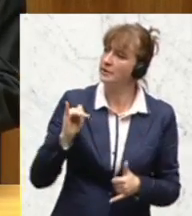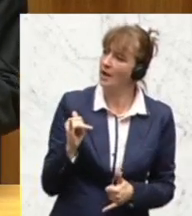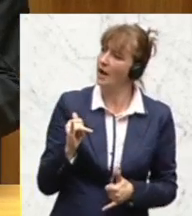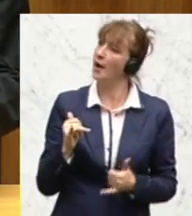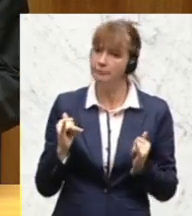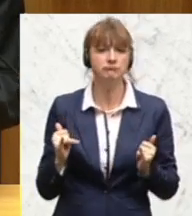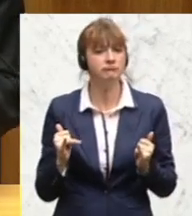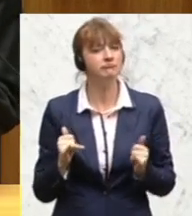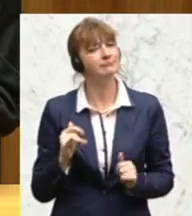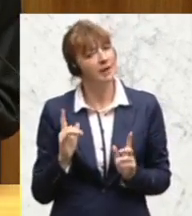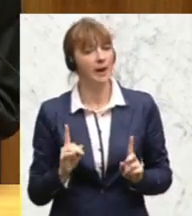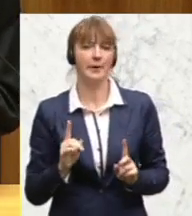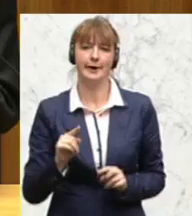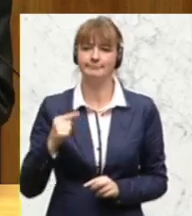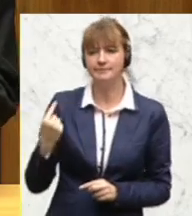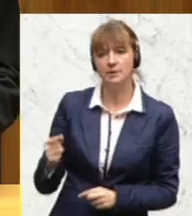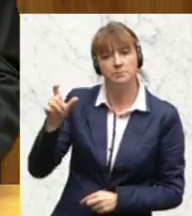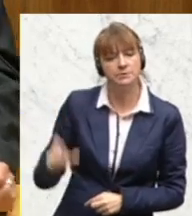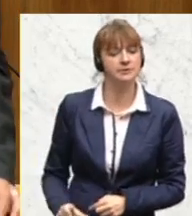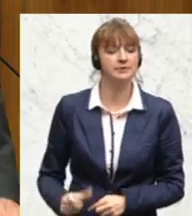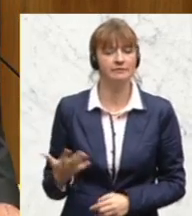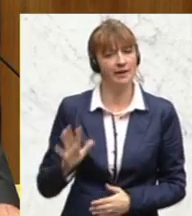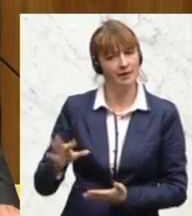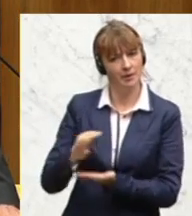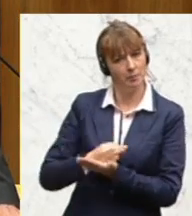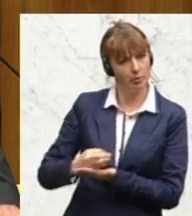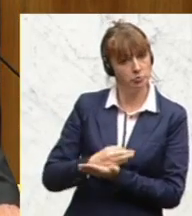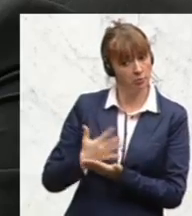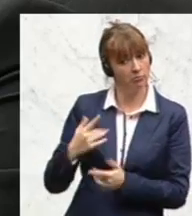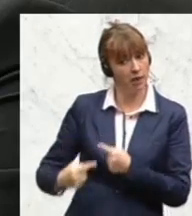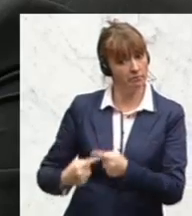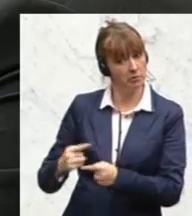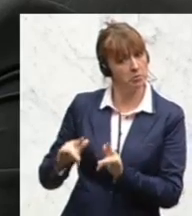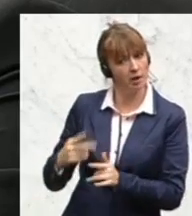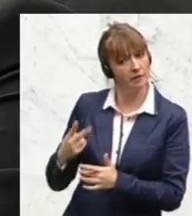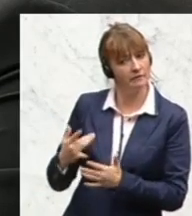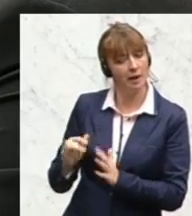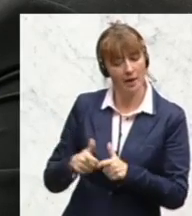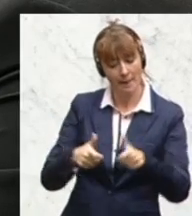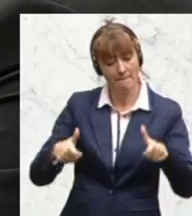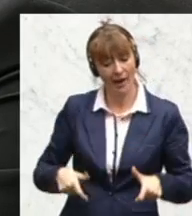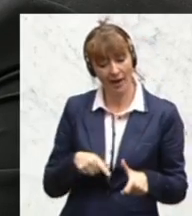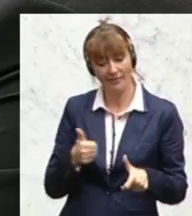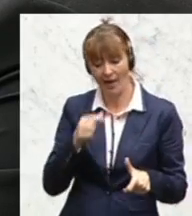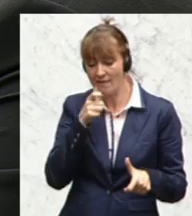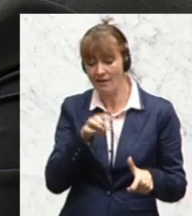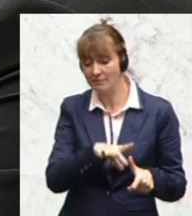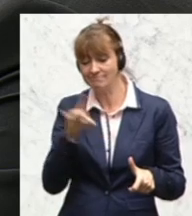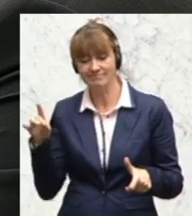Grund und vielleicht haben Sie auch sozusagen sich in Ihrer Position weiterentwickelt, ein Thema aus dem Paket nicht angesprochen.